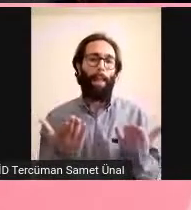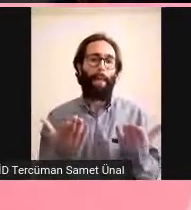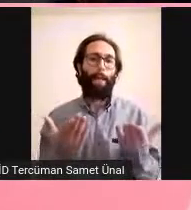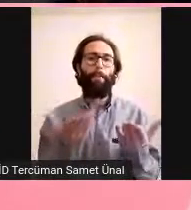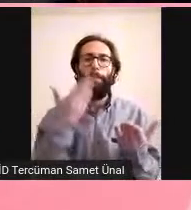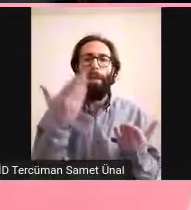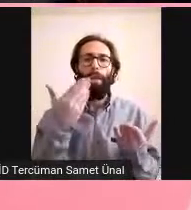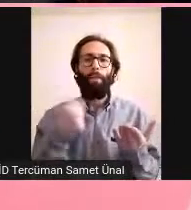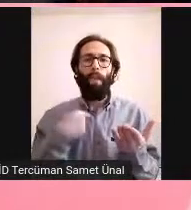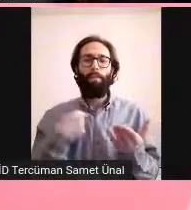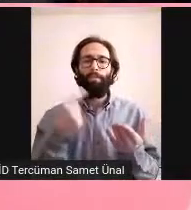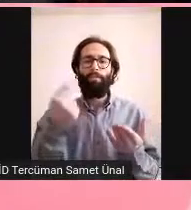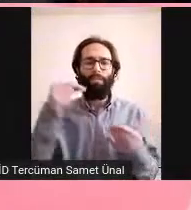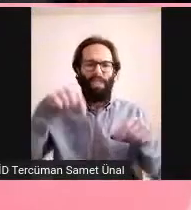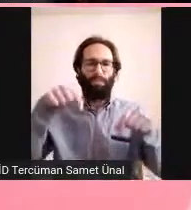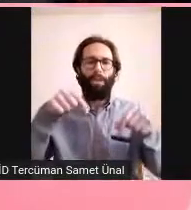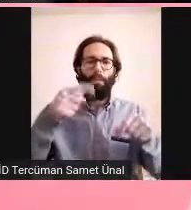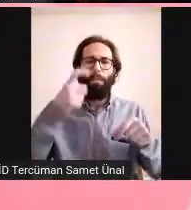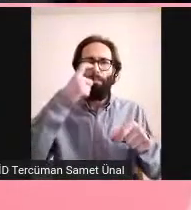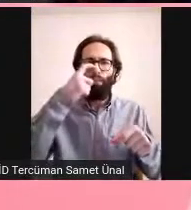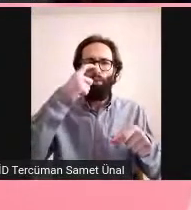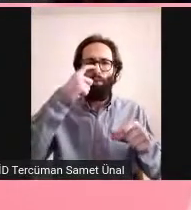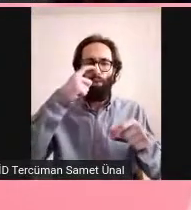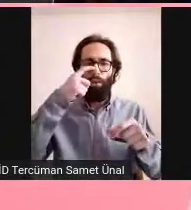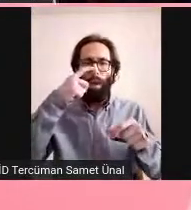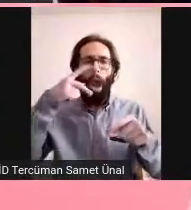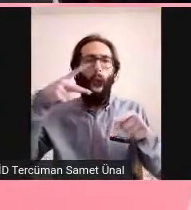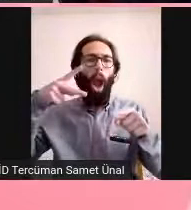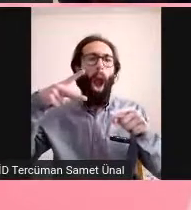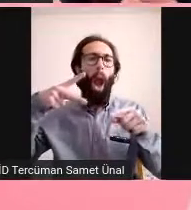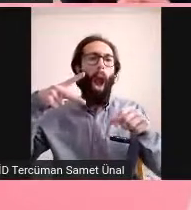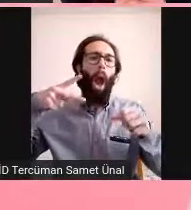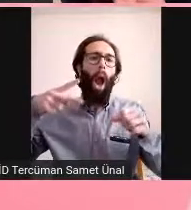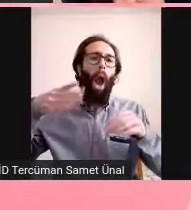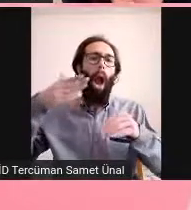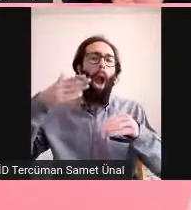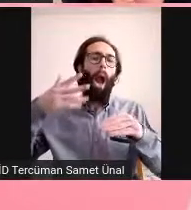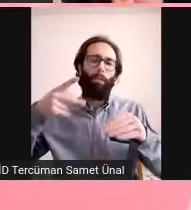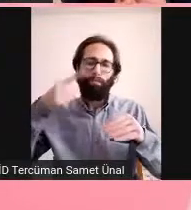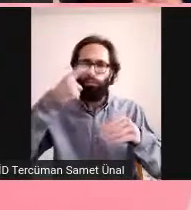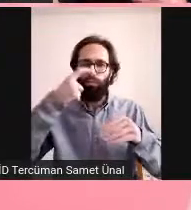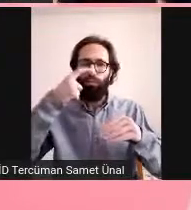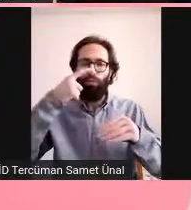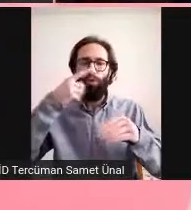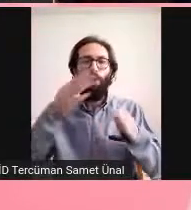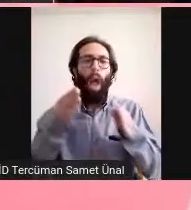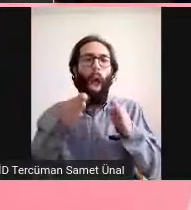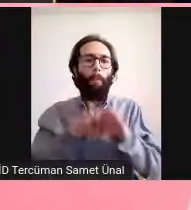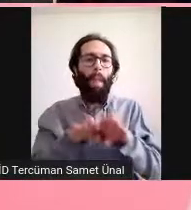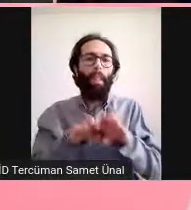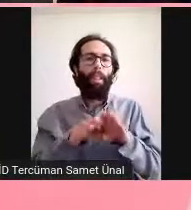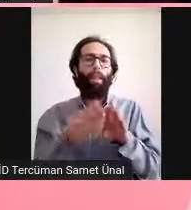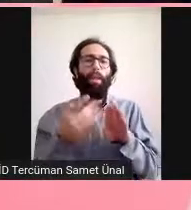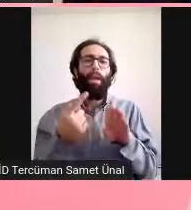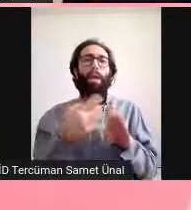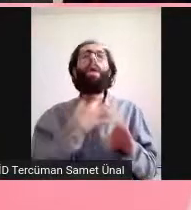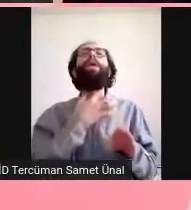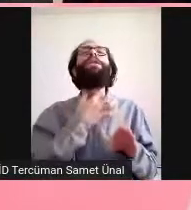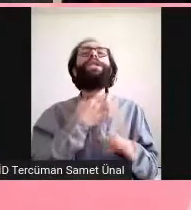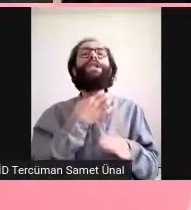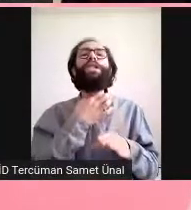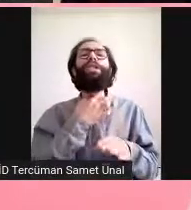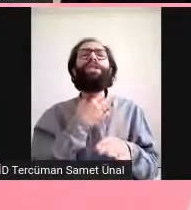Kulağım zonkluyor. Ama covid olmadığıma nasıl emin oluyorum. Birincisi ben haftalık test oluyorum. Bizim